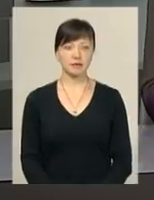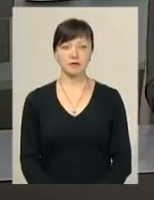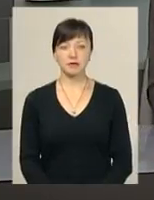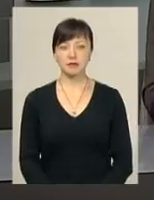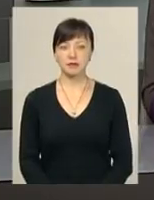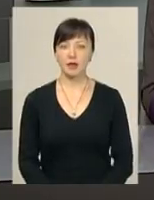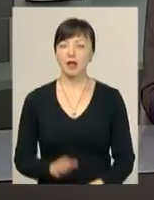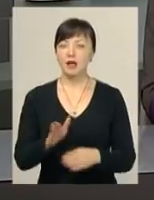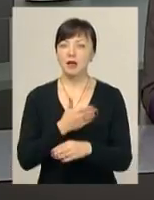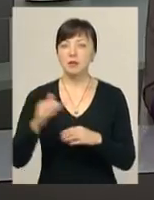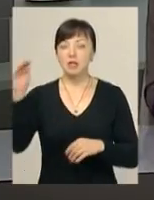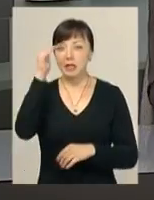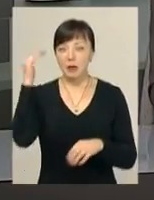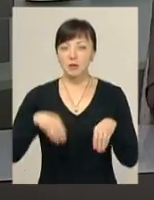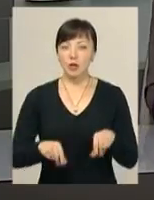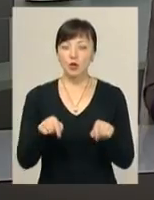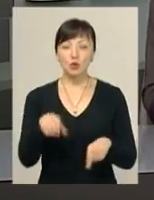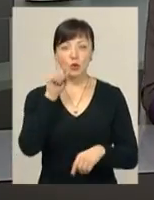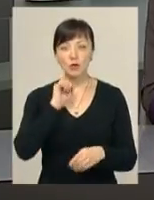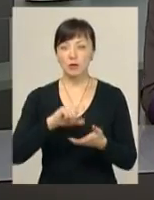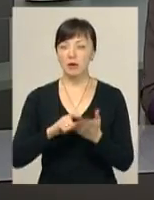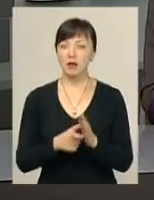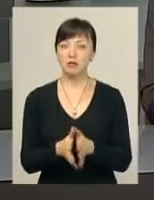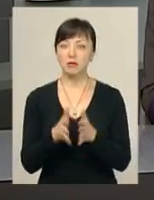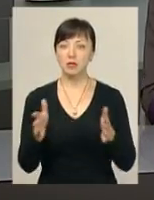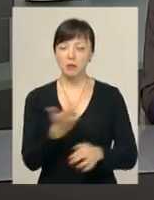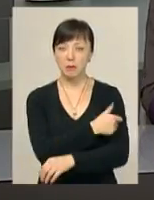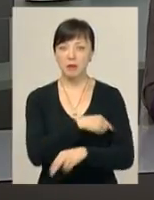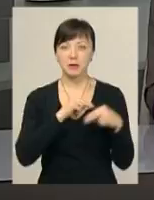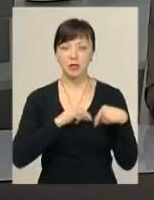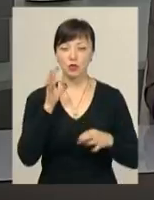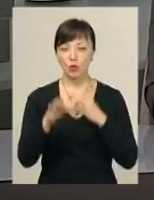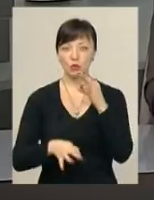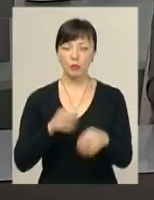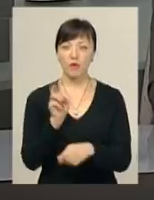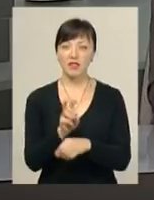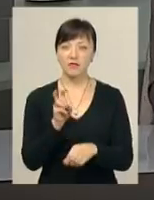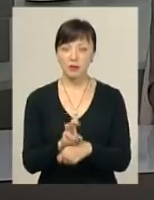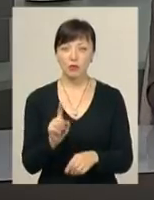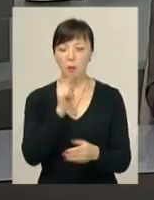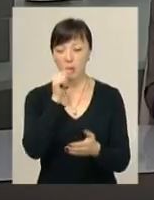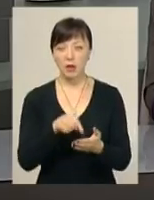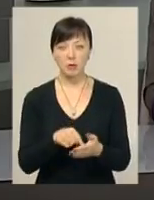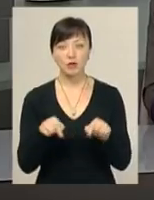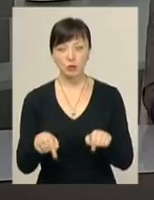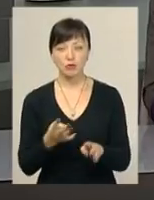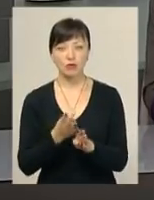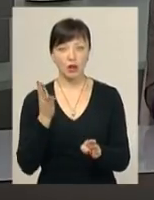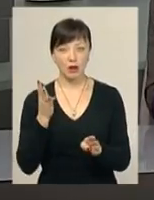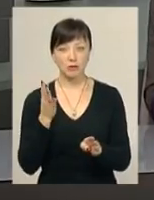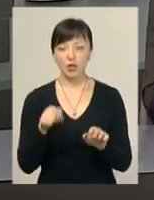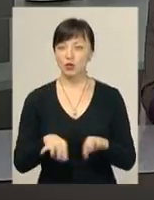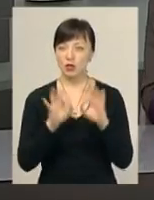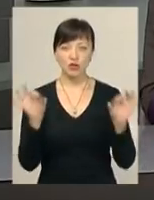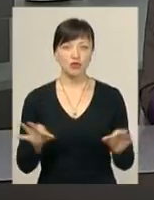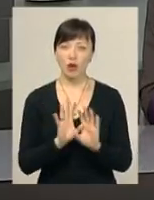Між небом та землею. Тут комфортніші палати, більше медперсоналу, цілодобове відвідування, а щоб потрапити сюди – черга. Тут